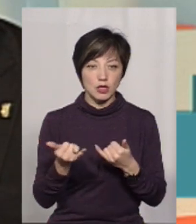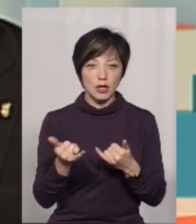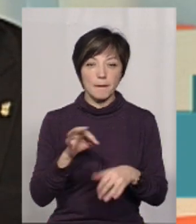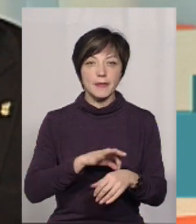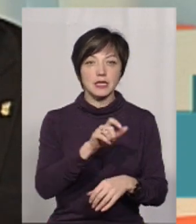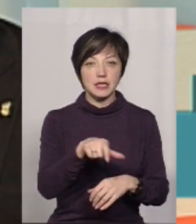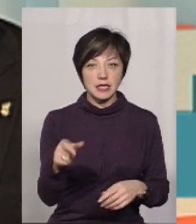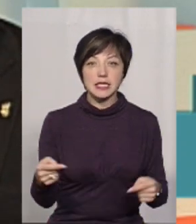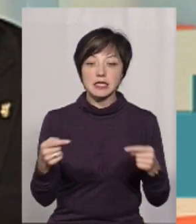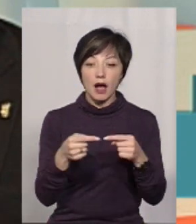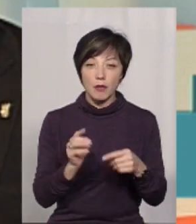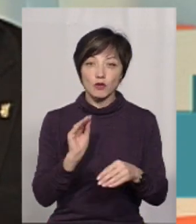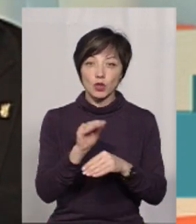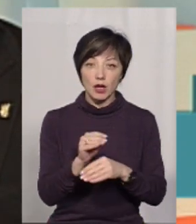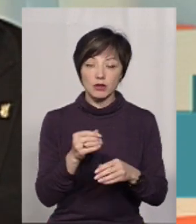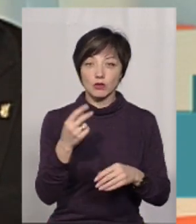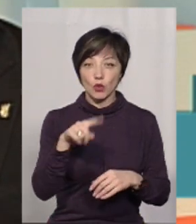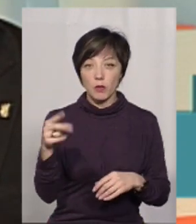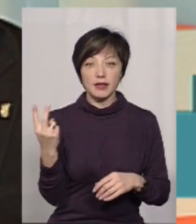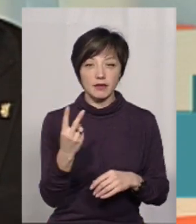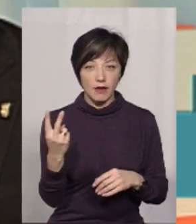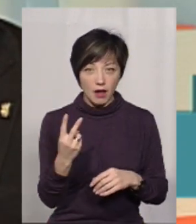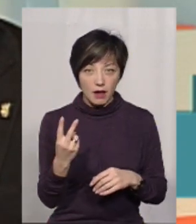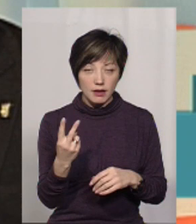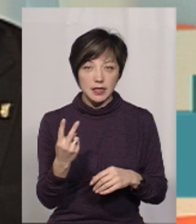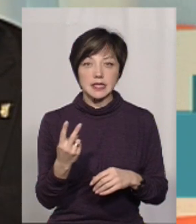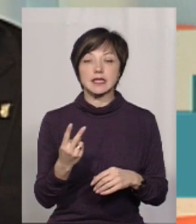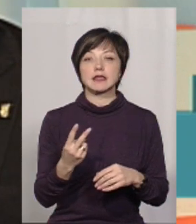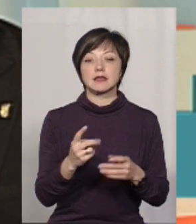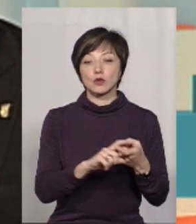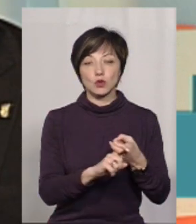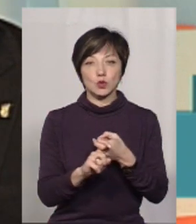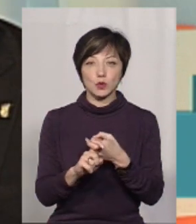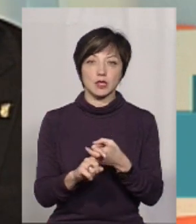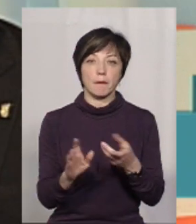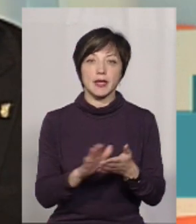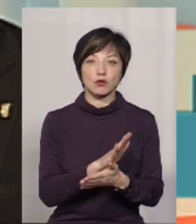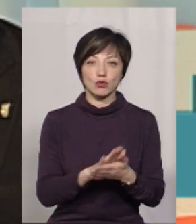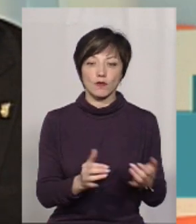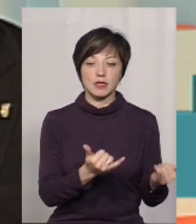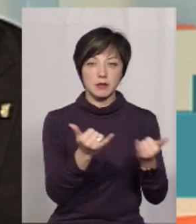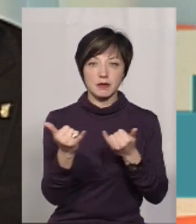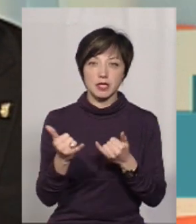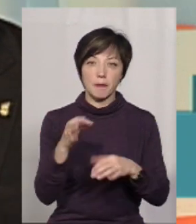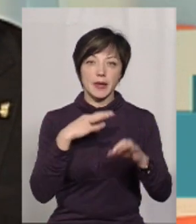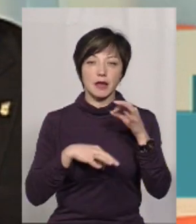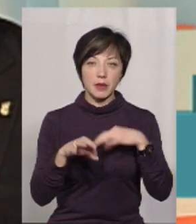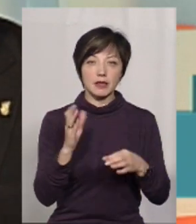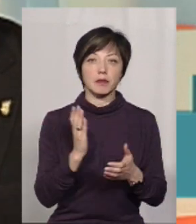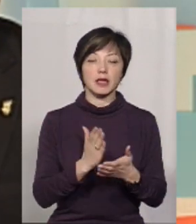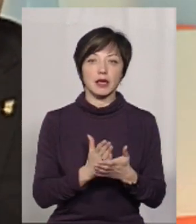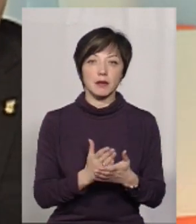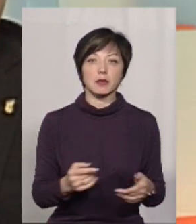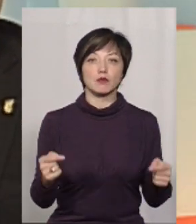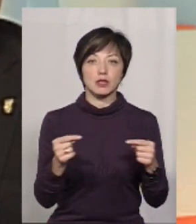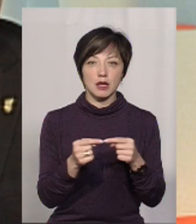пацієнтів. Саме в додатку 2, який стосується безкоштовного забезпечення медикаменту, є